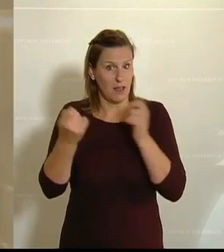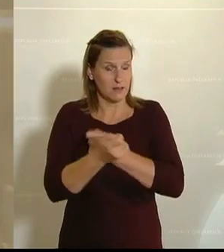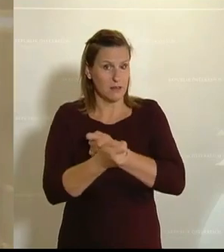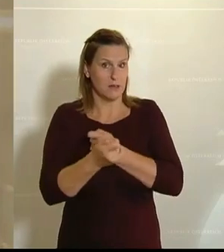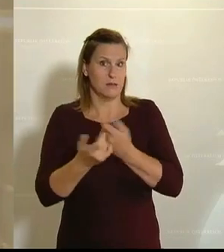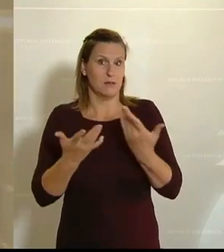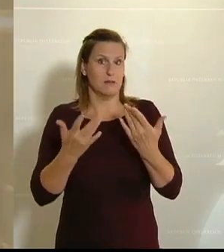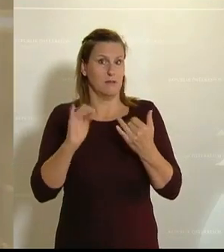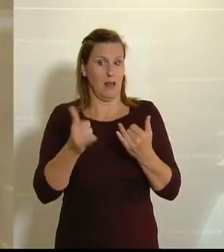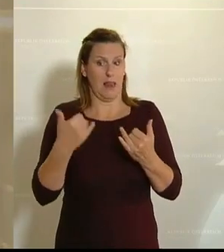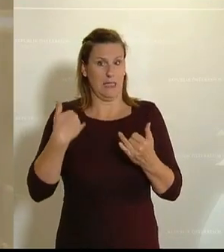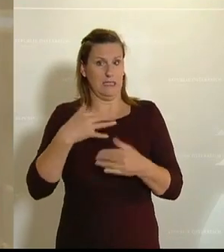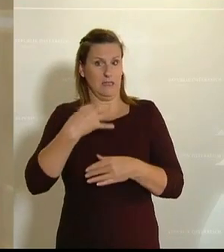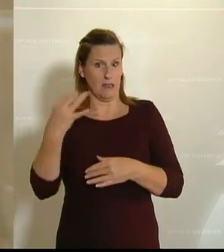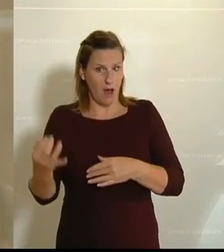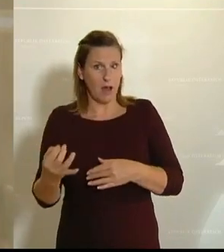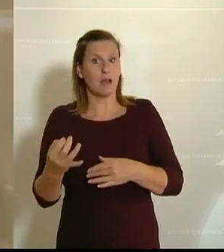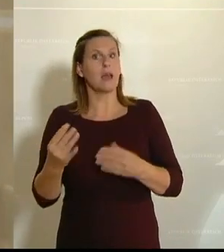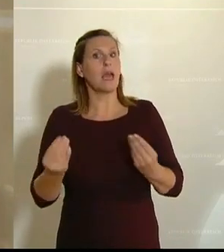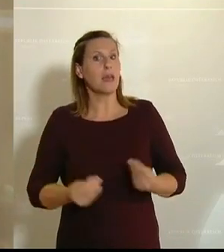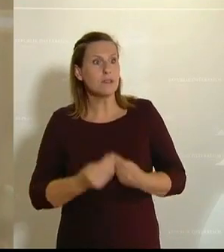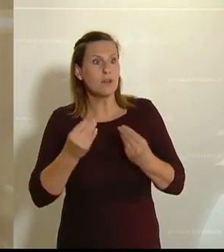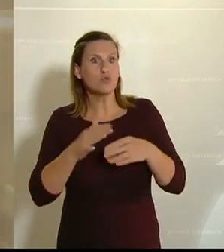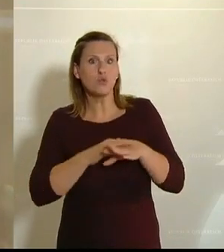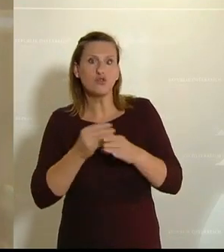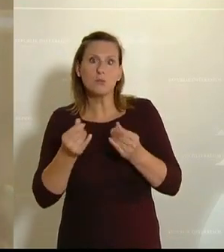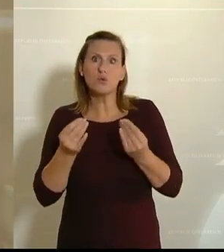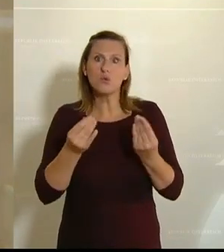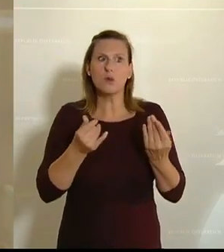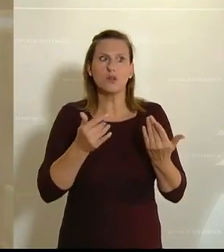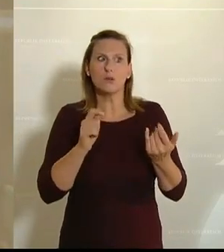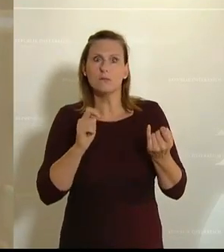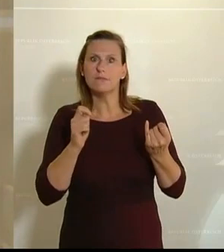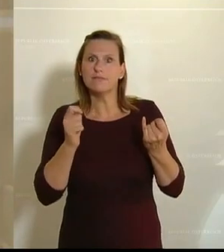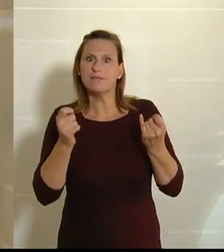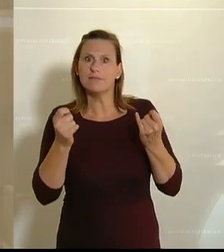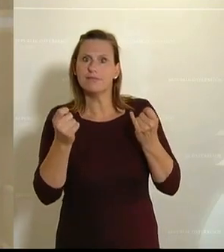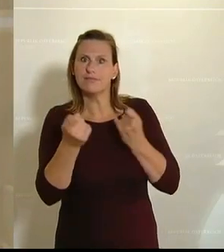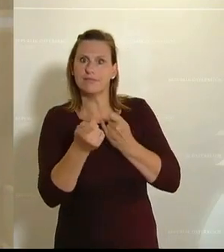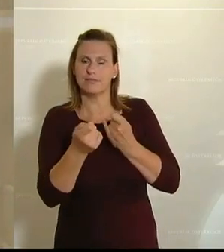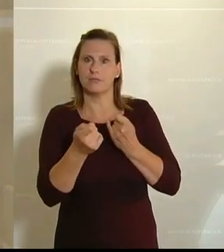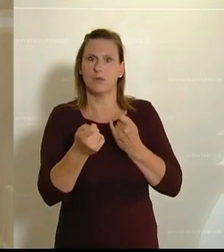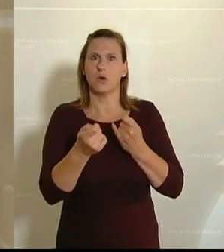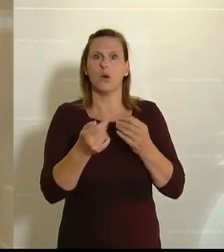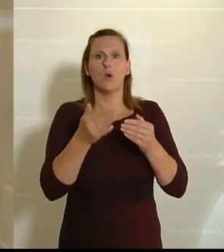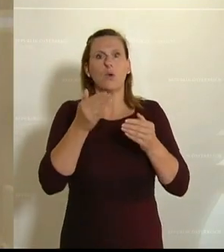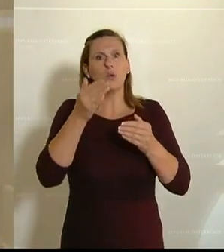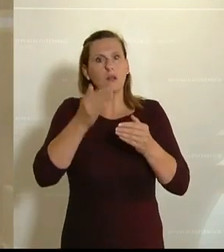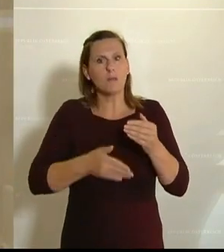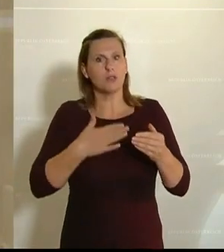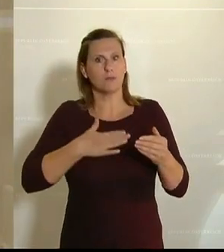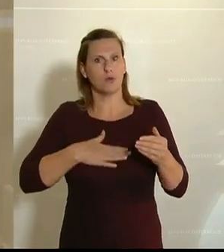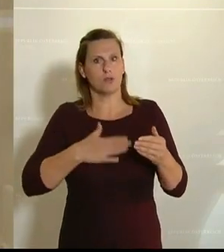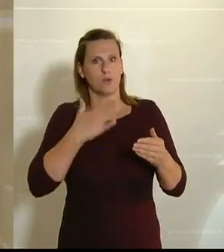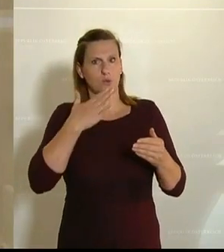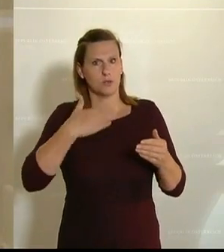Ja, in den letzten Tagen hat sich hier etwas getan. Gut, dass auf Druck reagiert wurde. Und abschließend, liebe Frau Staatssekretärin,